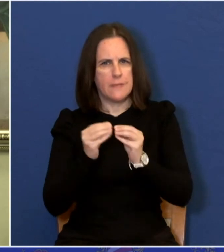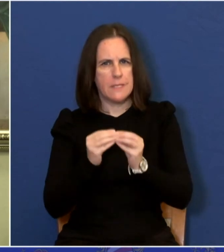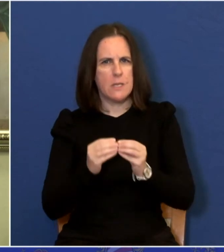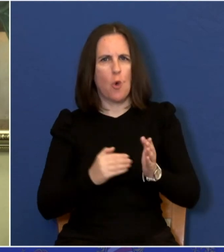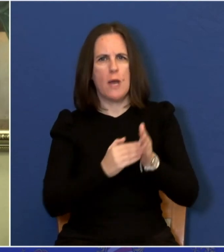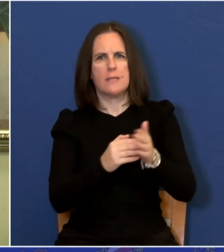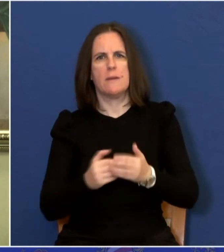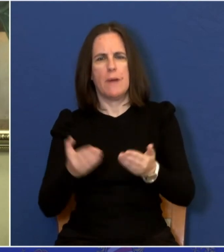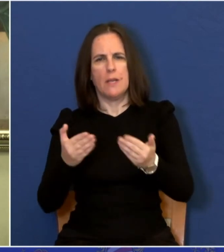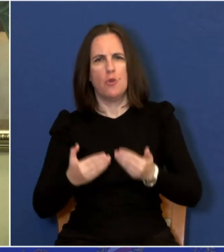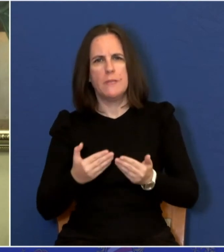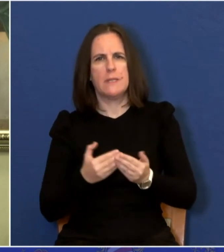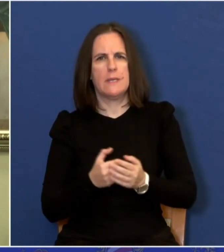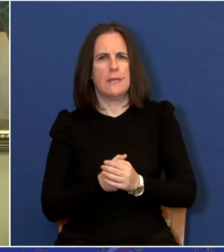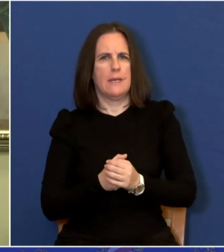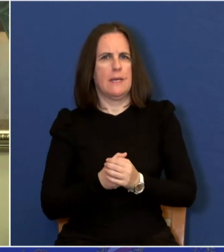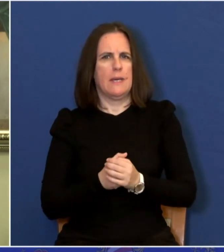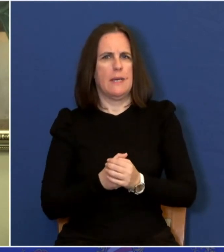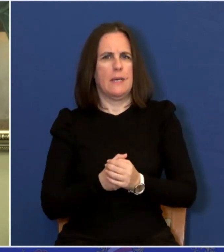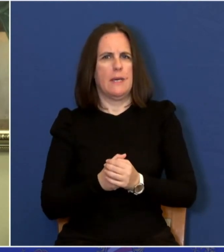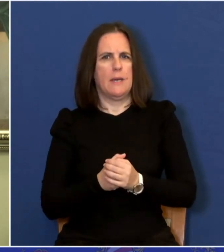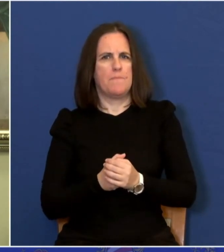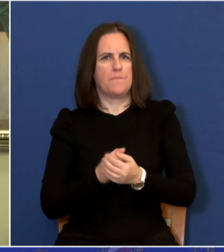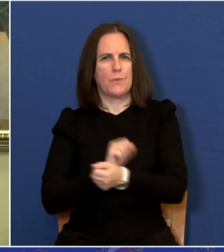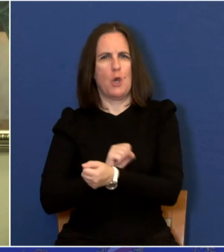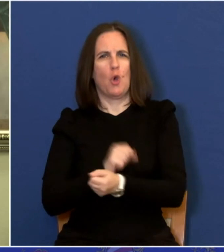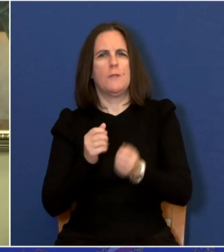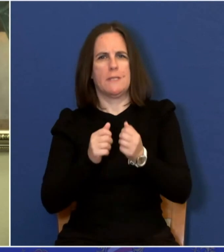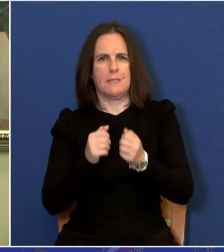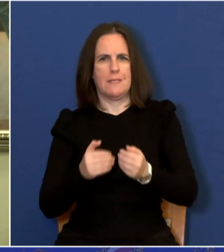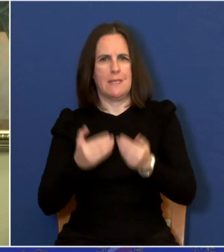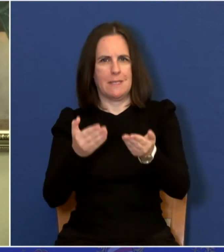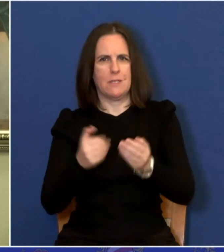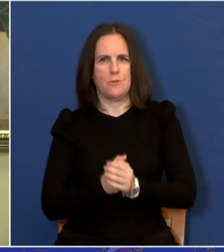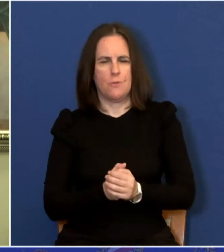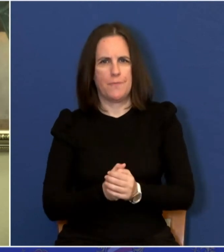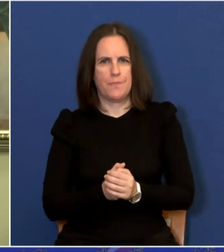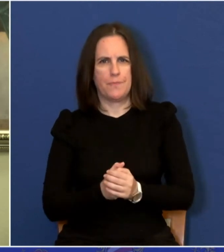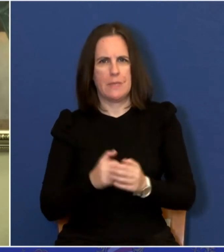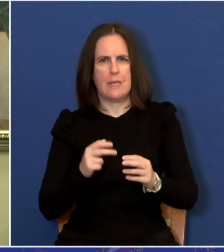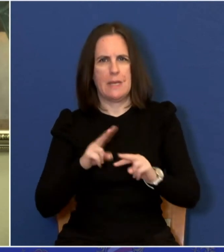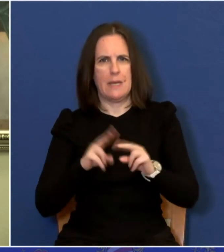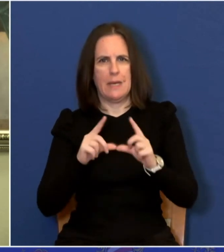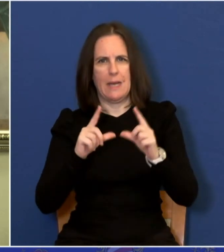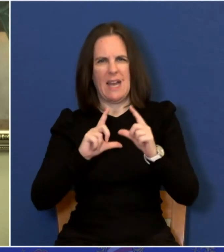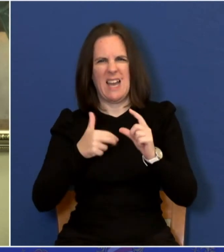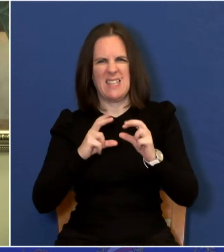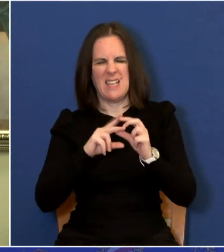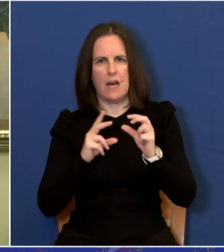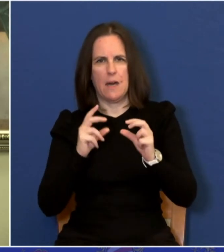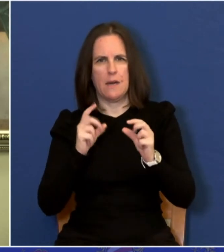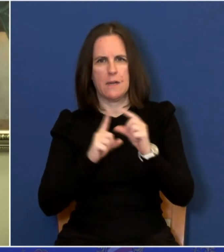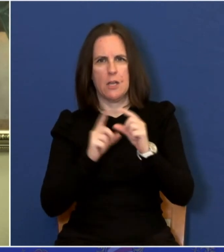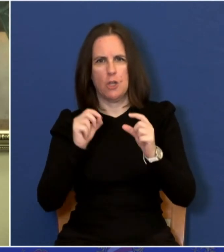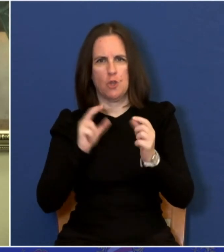Ko on je bio pokrovitelj. Ko on je bio ono sve što treba. To je bio Hajdaš Dončić. Nije